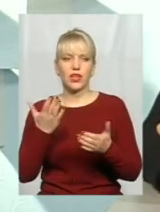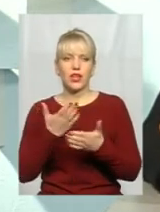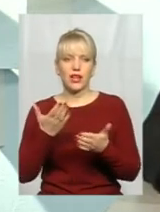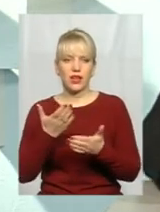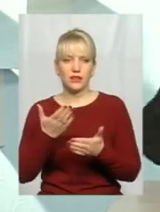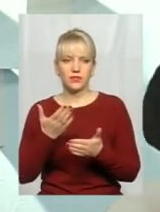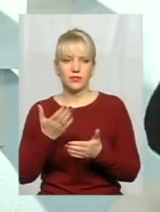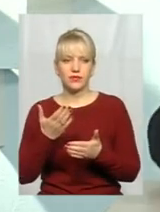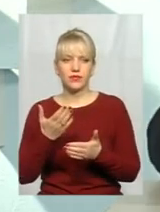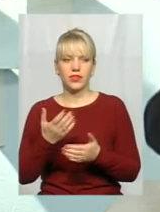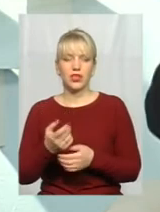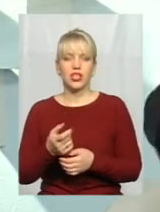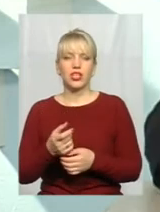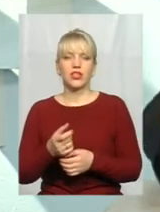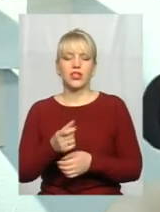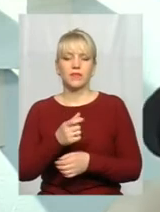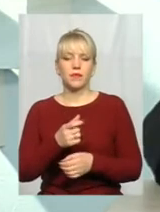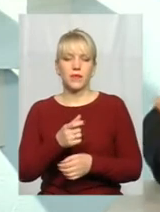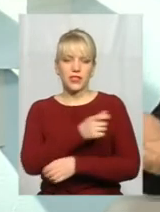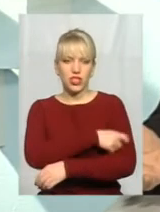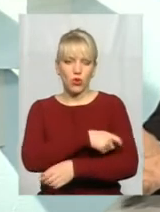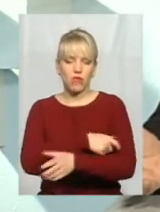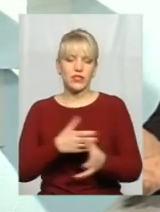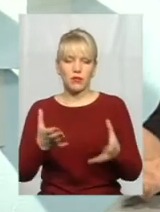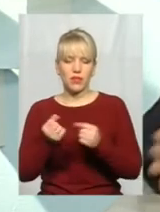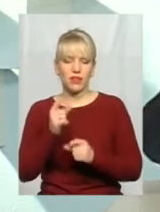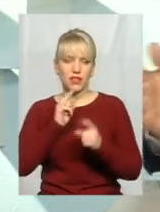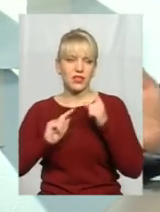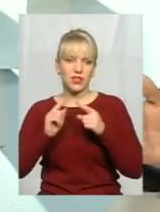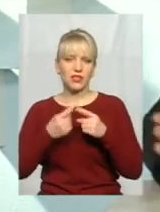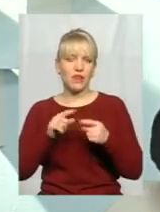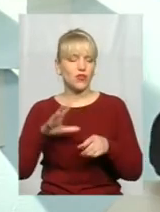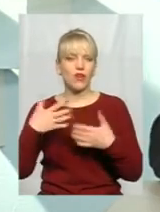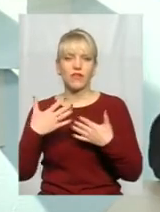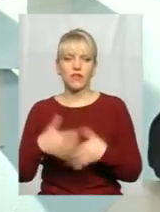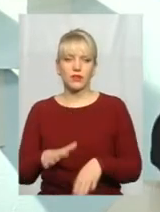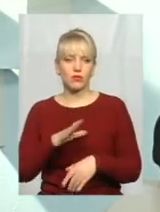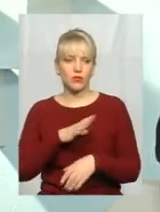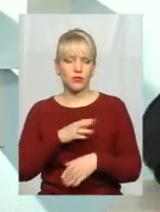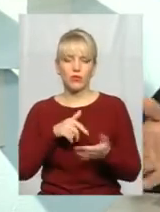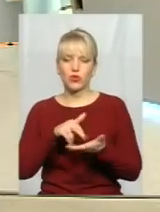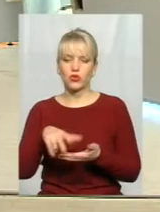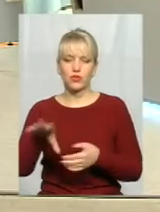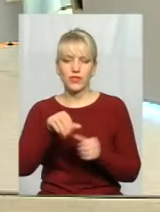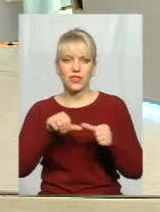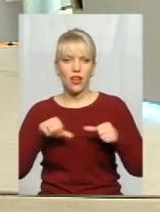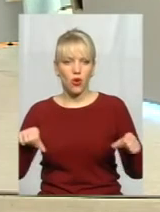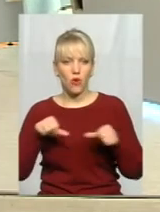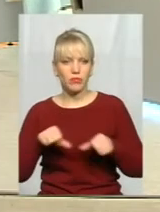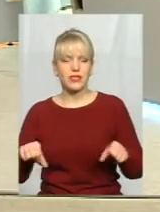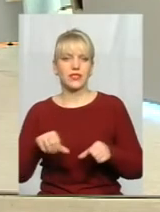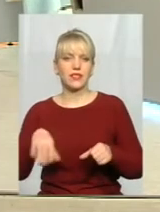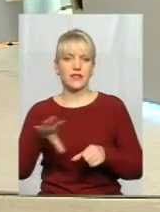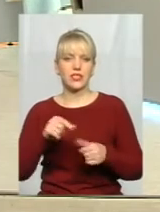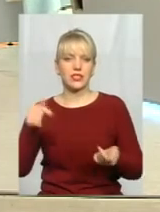тільки в одному. Черговості прийняття на сесії. Все. А воно б пройшло всій комісії, так як згідно